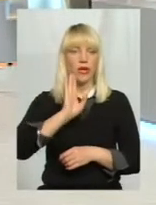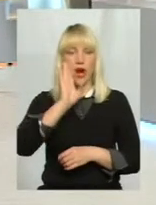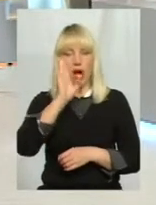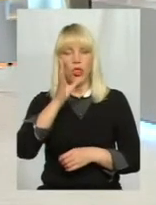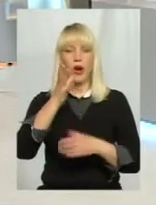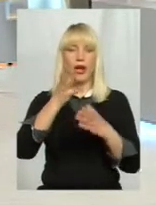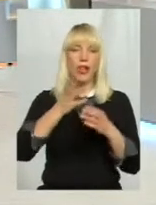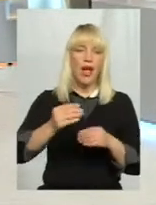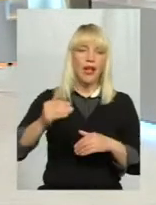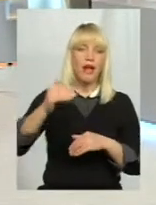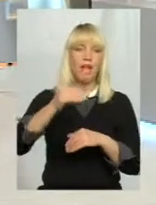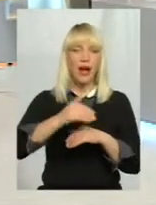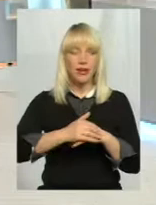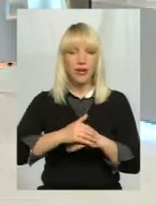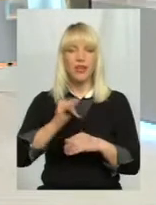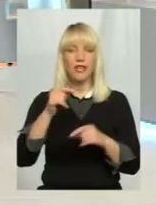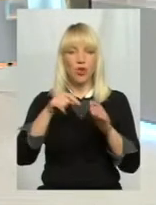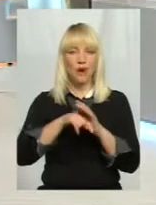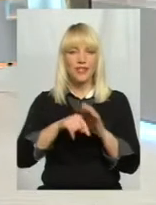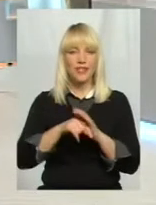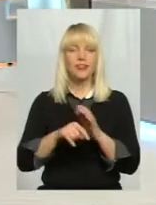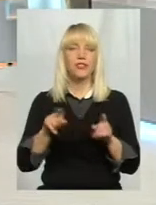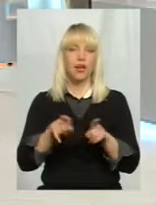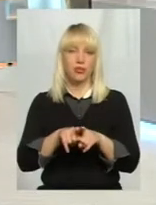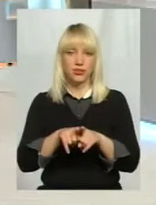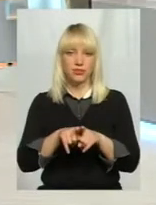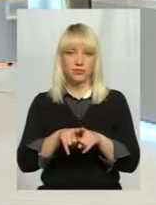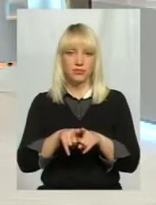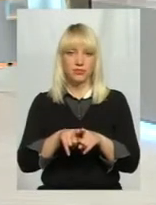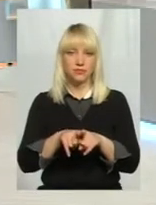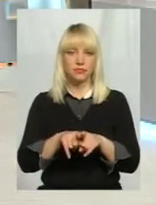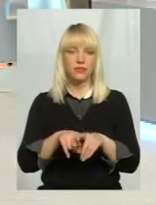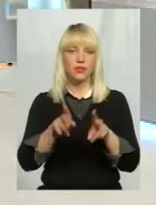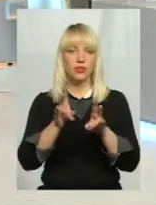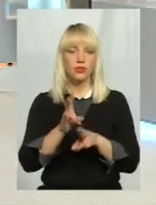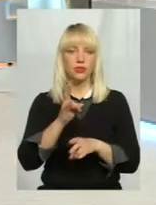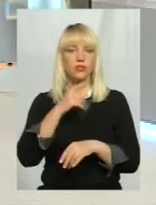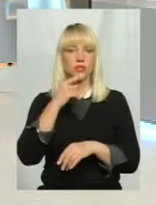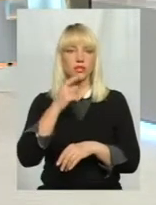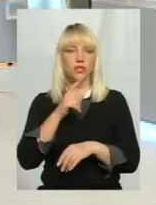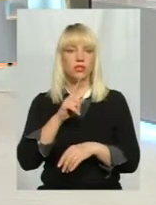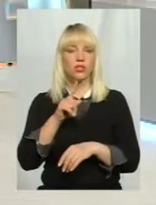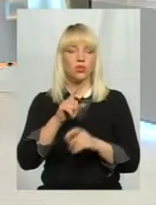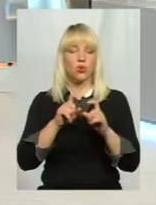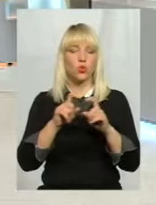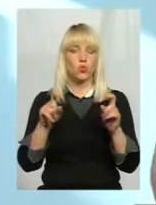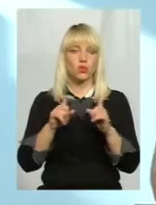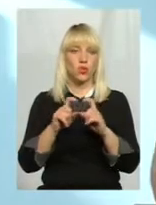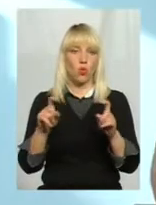і дньом, і ввечері. А також необхідно сказати, що установи